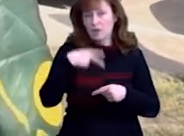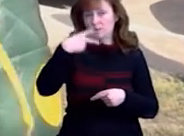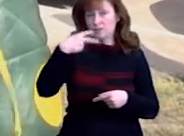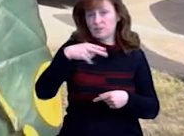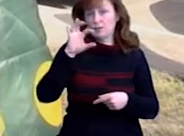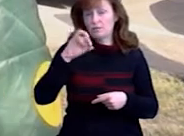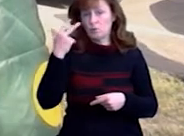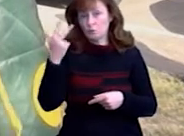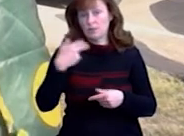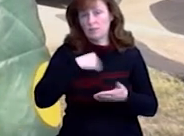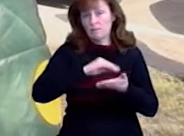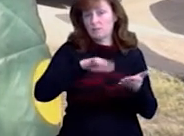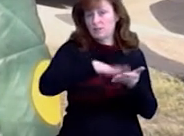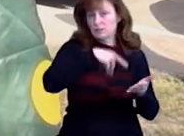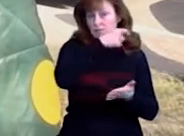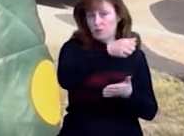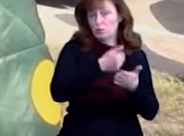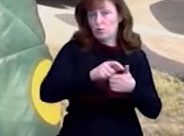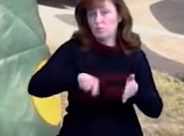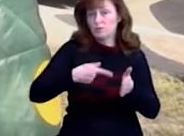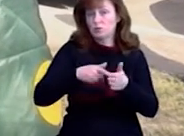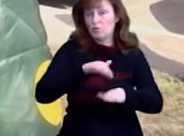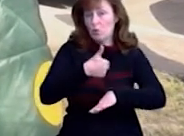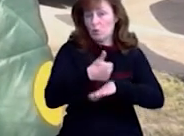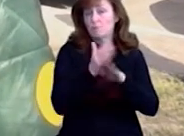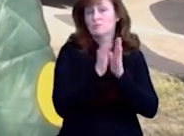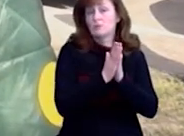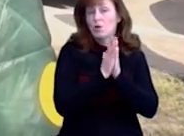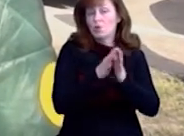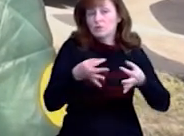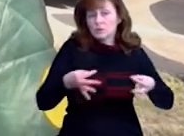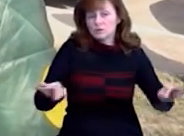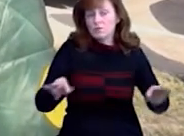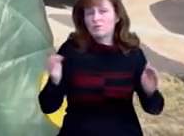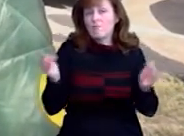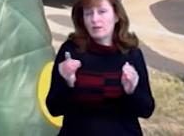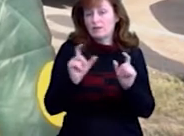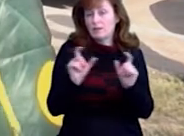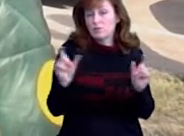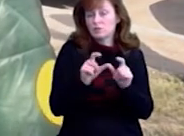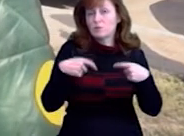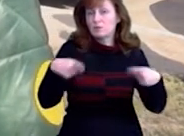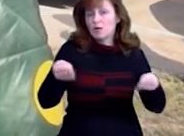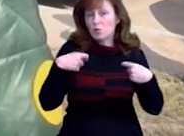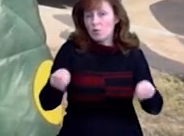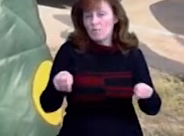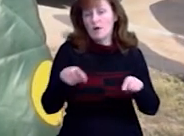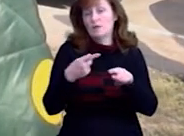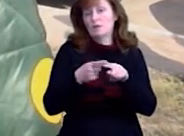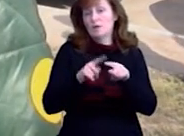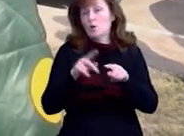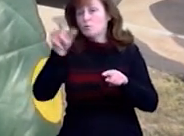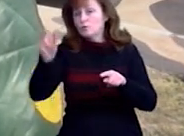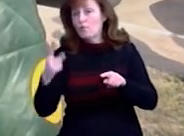написала звернення до міського голови з проханням дозволити маленьким крамничкам торгувати з запуском одного